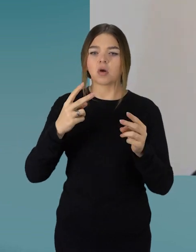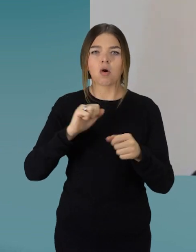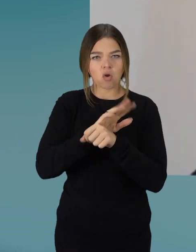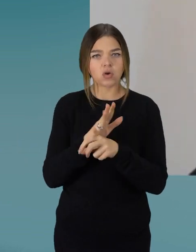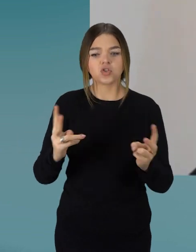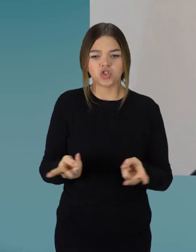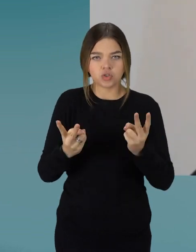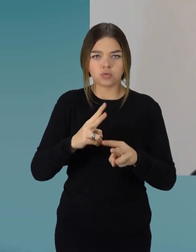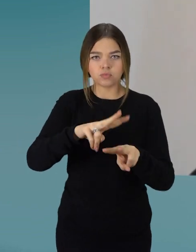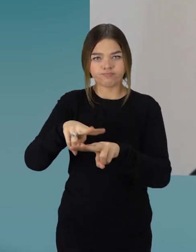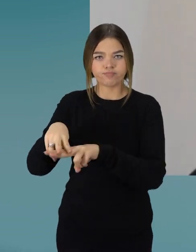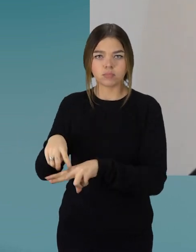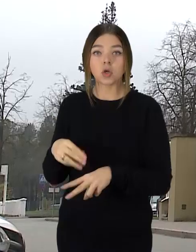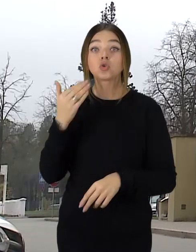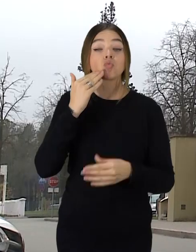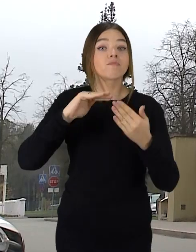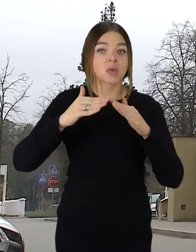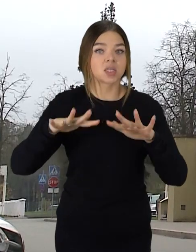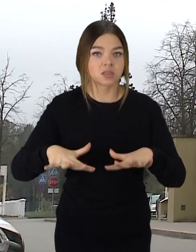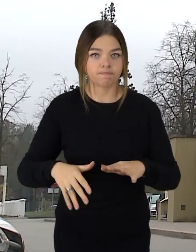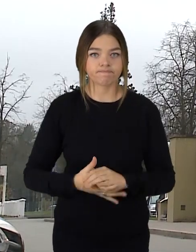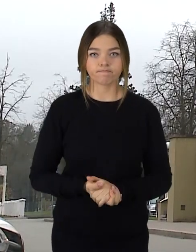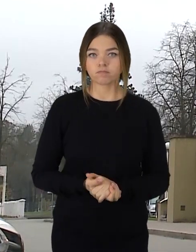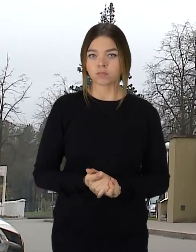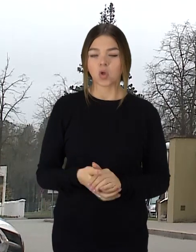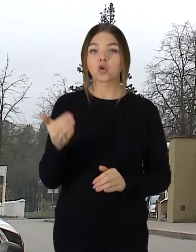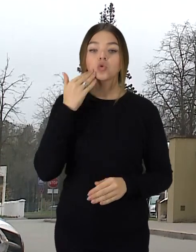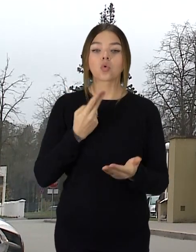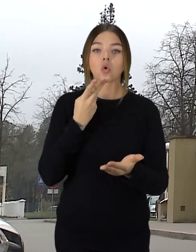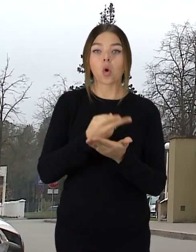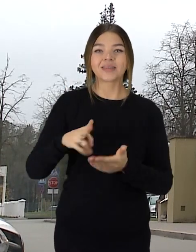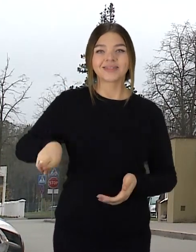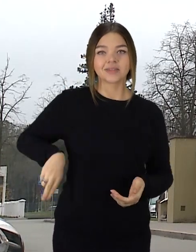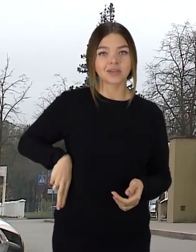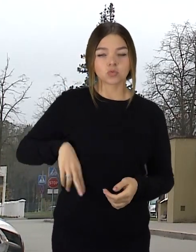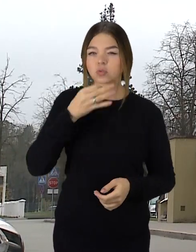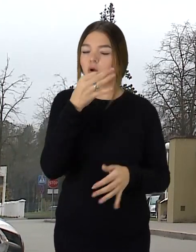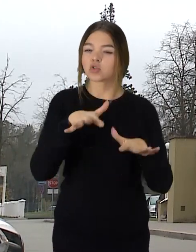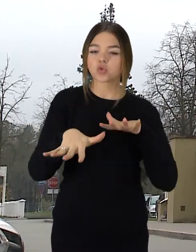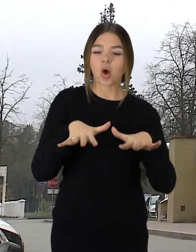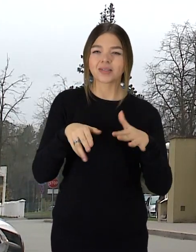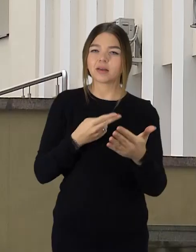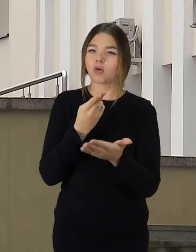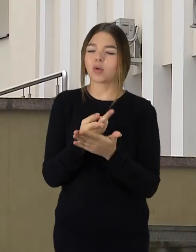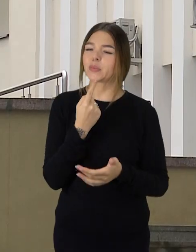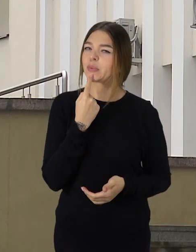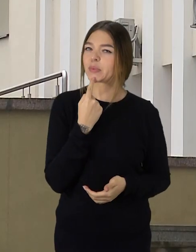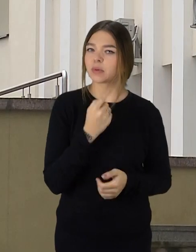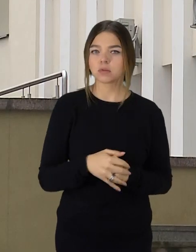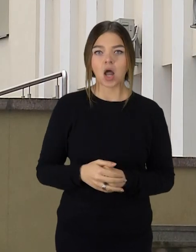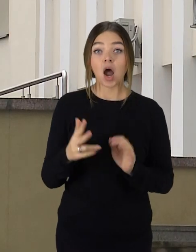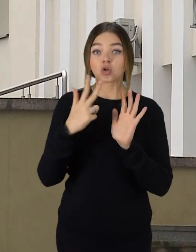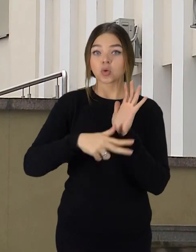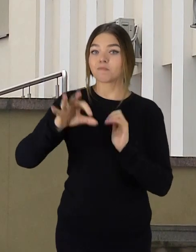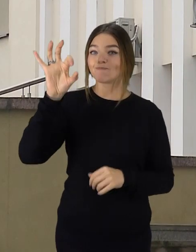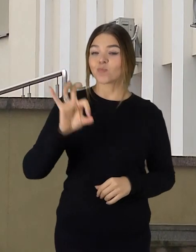mieste. Respublikinė Šiauliu lygoninės direktoriu sako, kad situacija lygoninėje sudėtinga, užpildyta virš